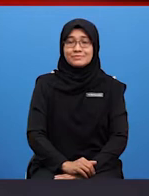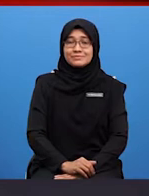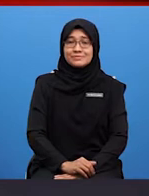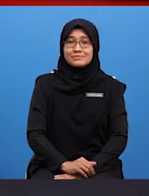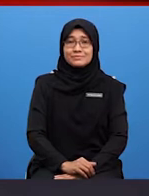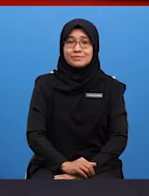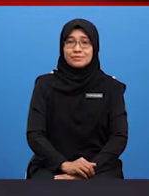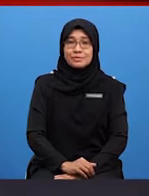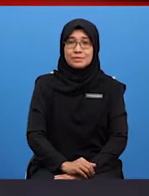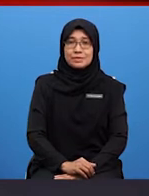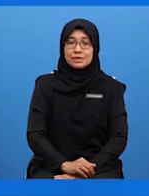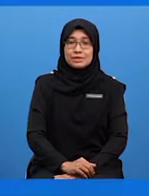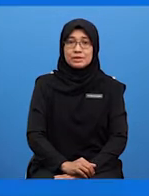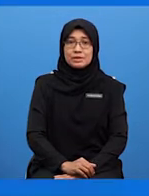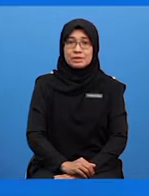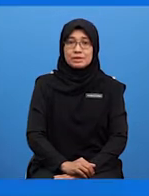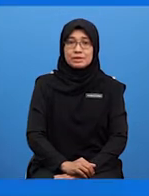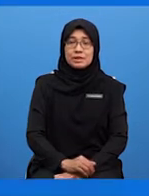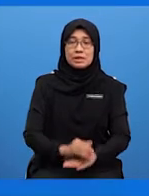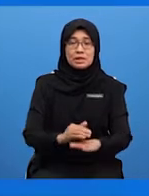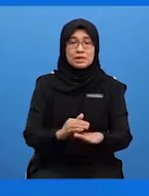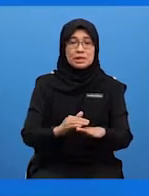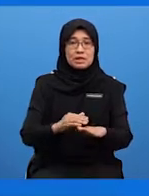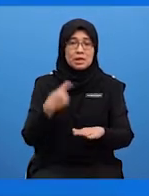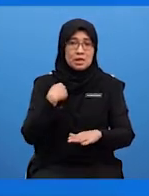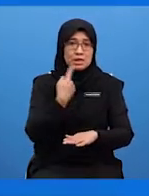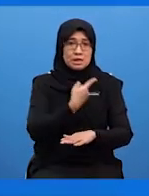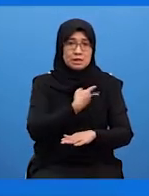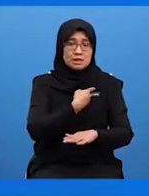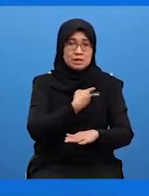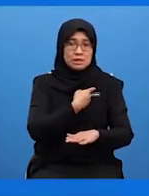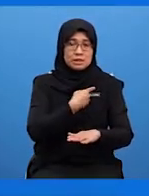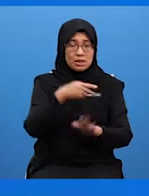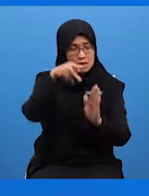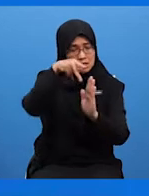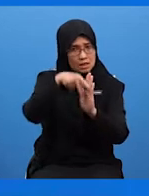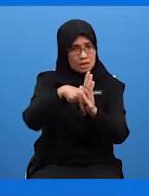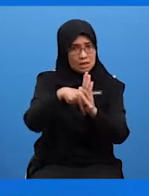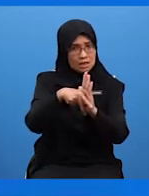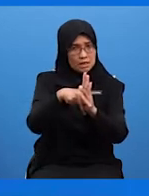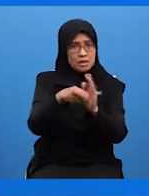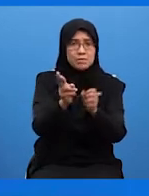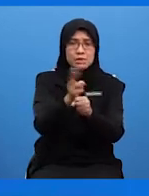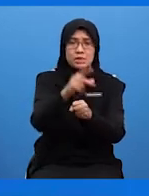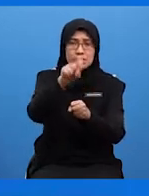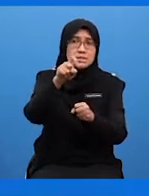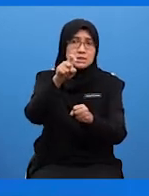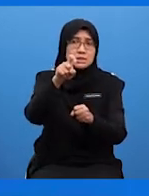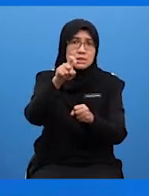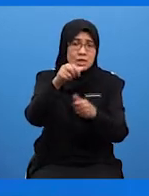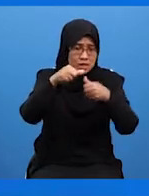sangat penting untuk pelajar-pelajar ketahui Pada bahagian ini, kita sebagai pereka perlu menentukan apakah